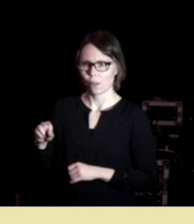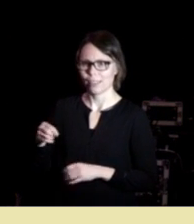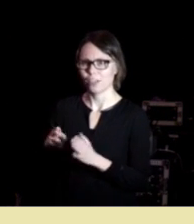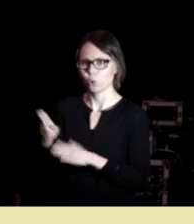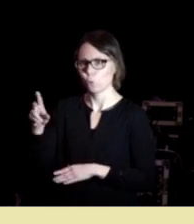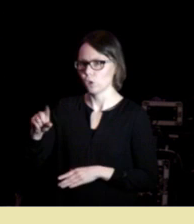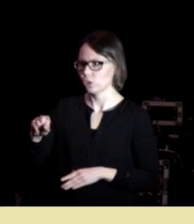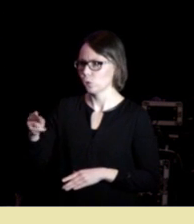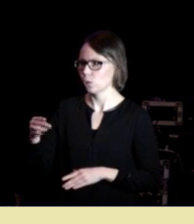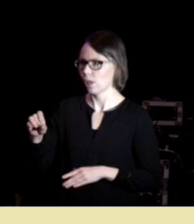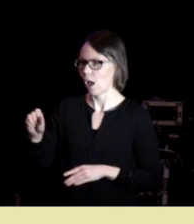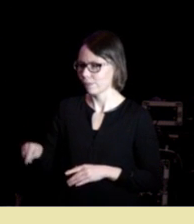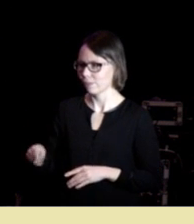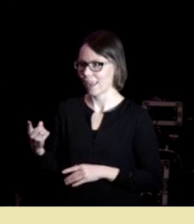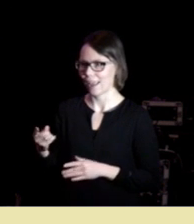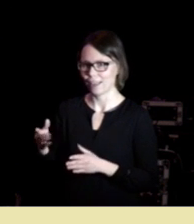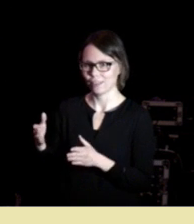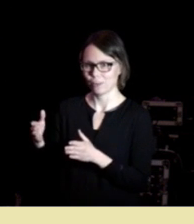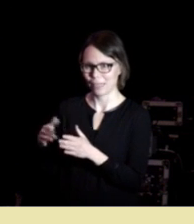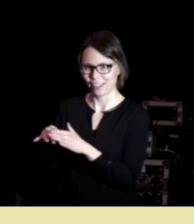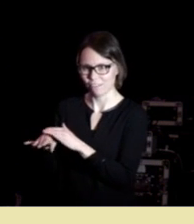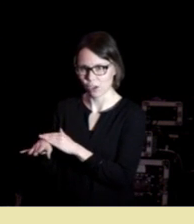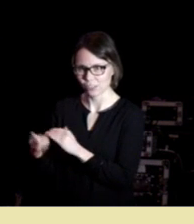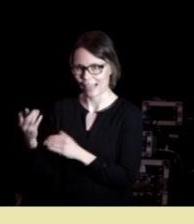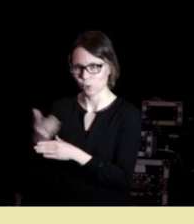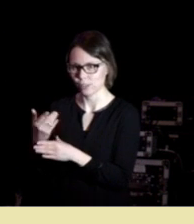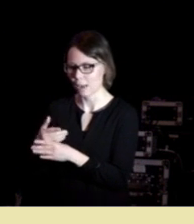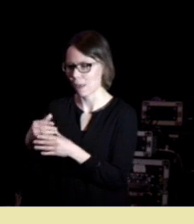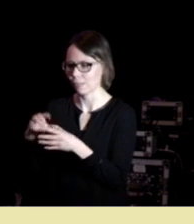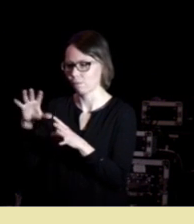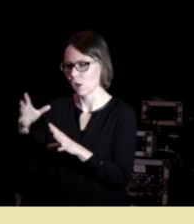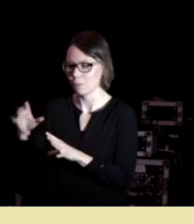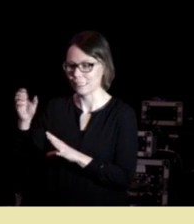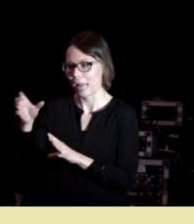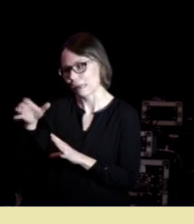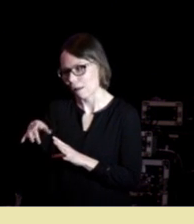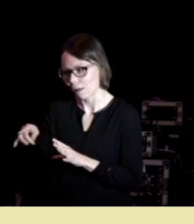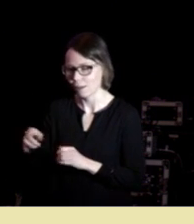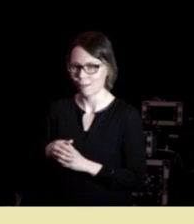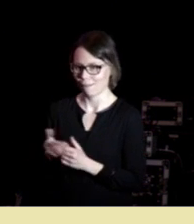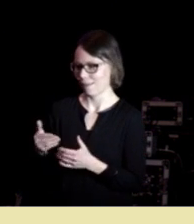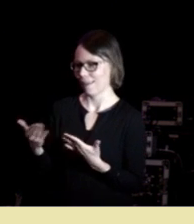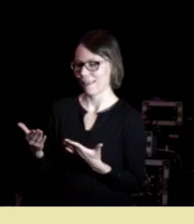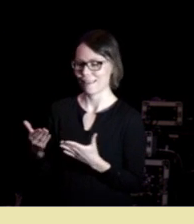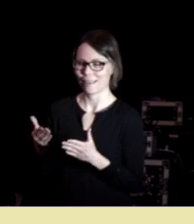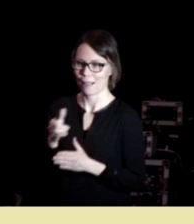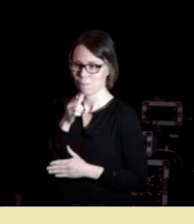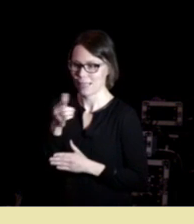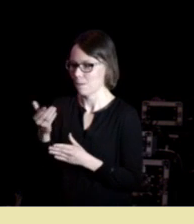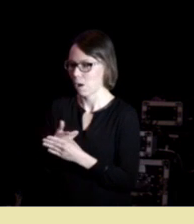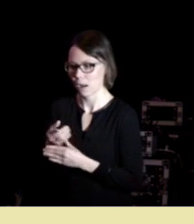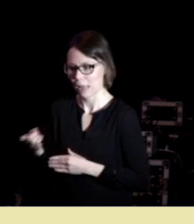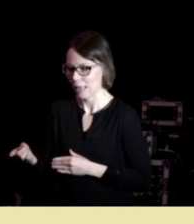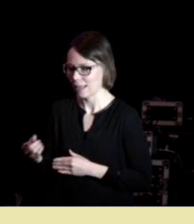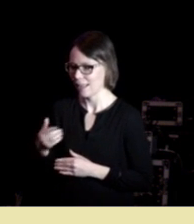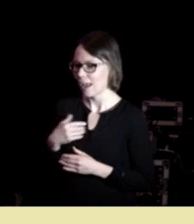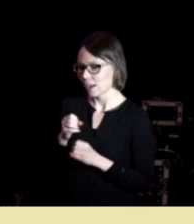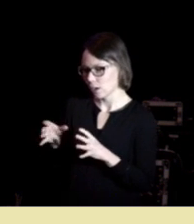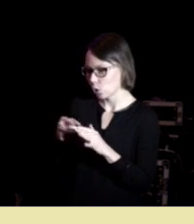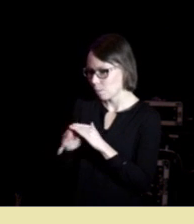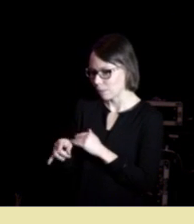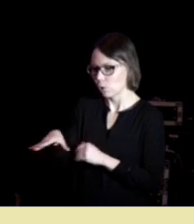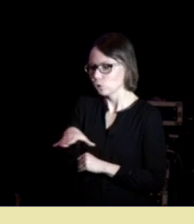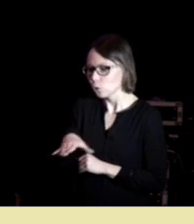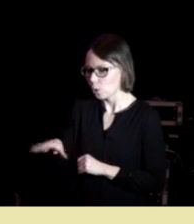fantes en minifaks der. Det var et hotell med en falmed stjerne. Ingen minibanker. Jeg klarte å komme meg inn på